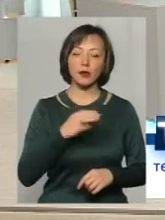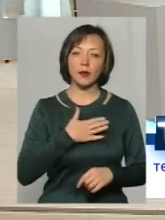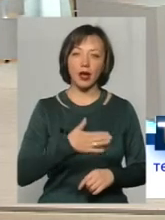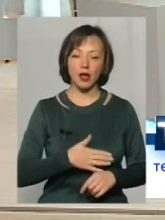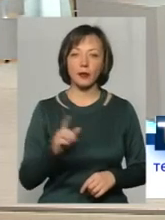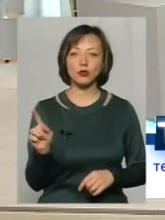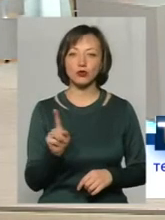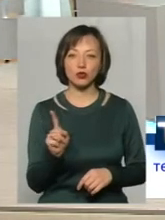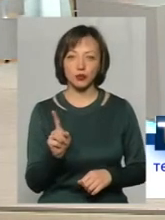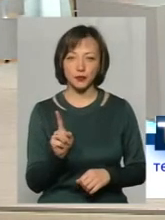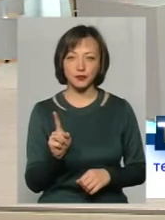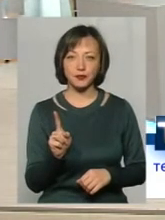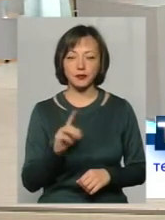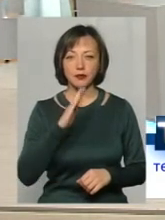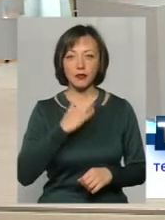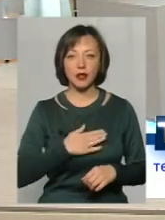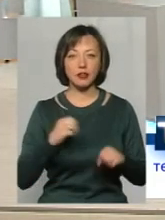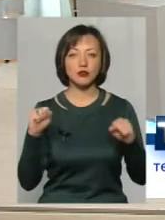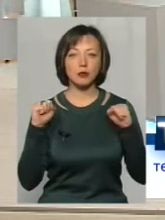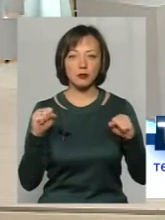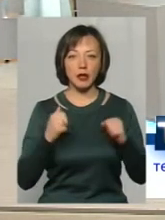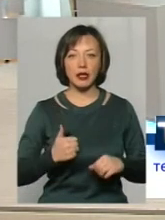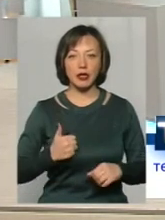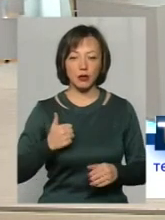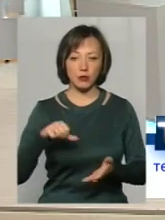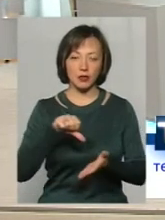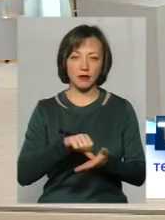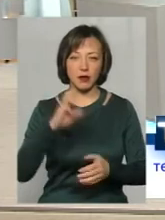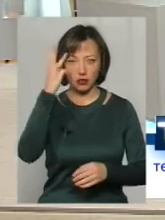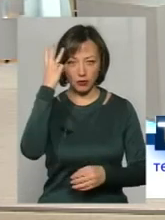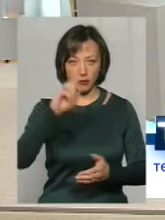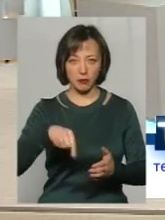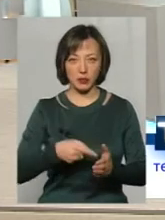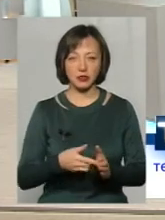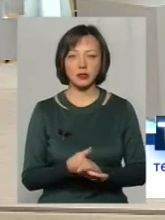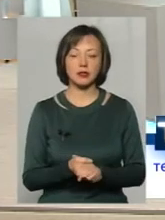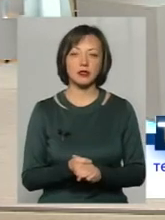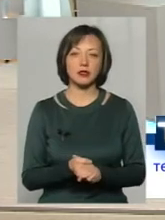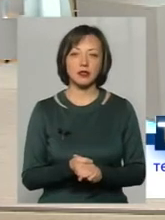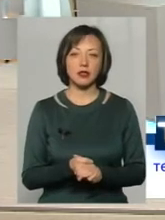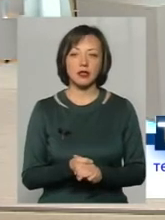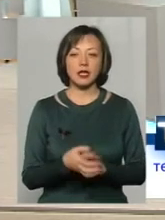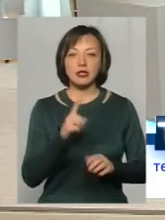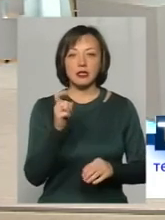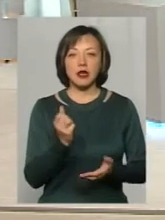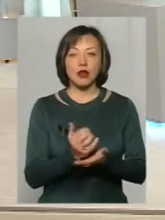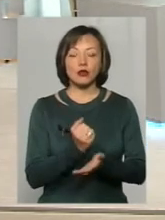наші спортсмени гідно представляють Хмельницький. За здобутки цих